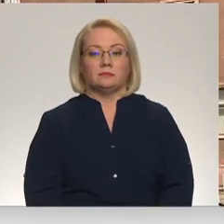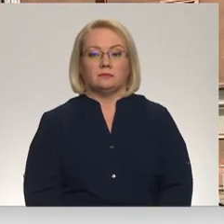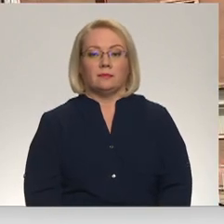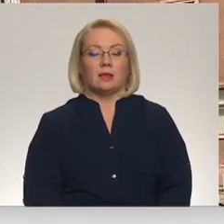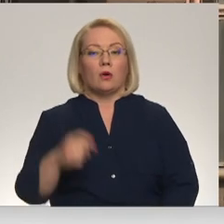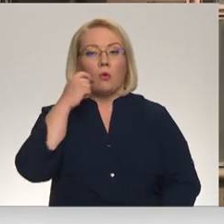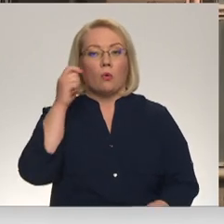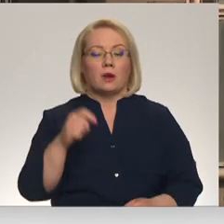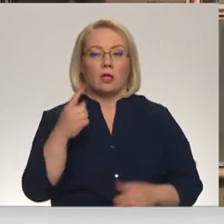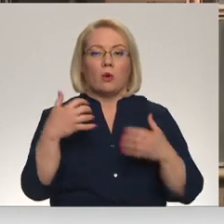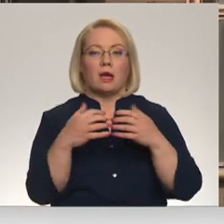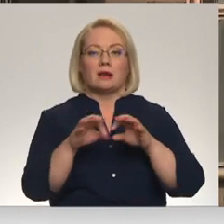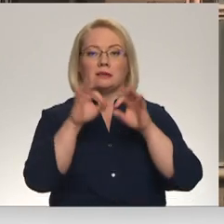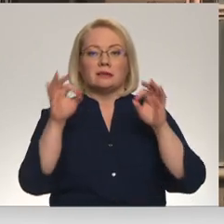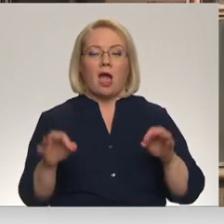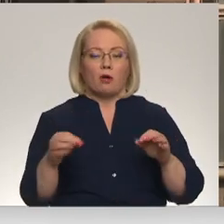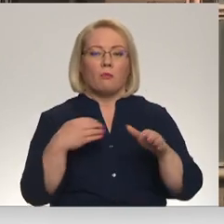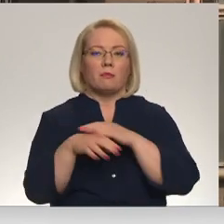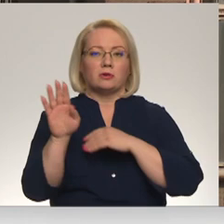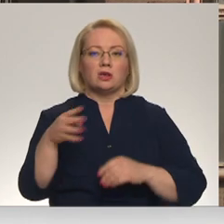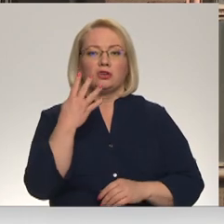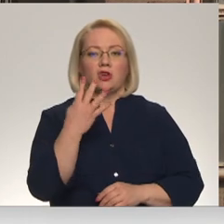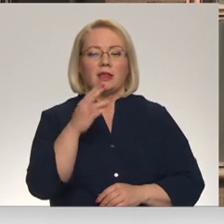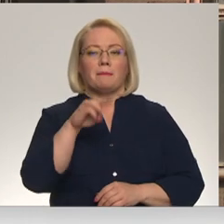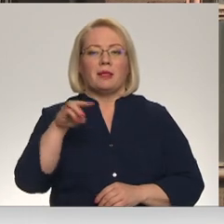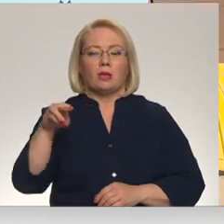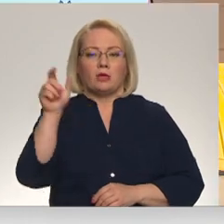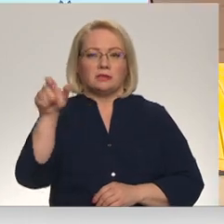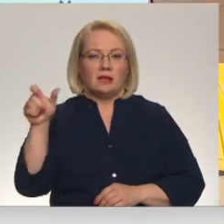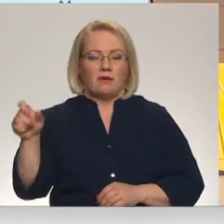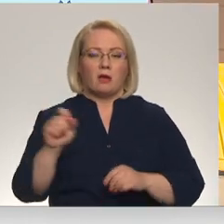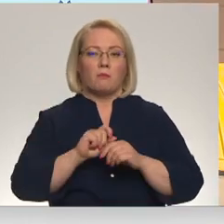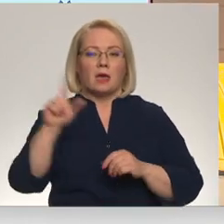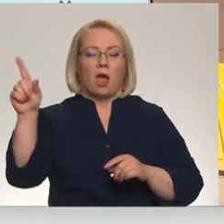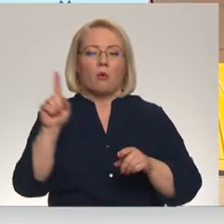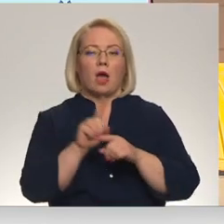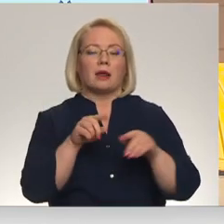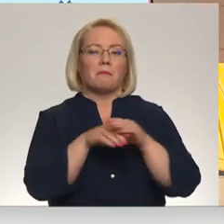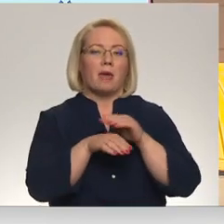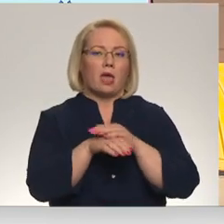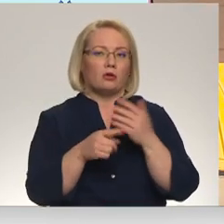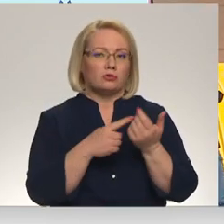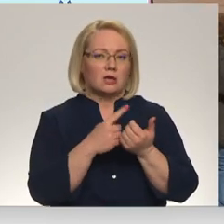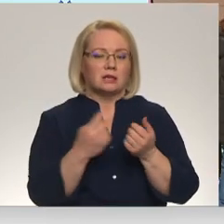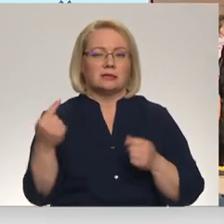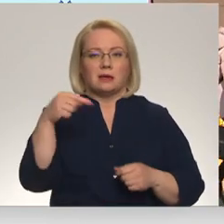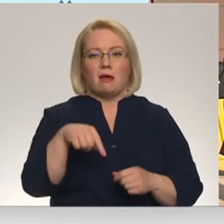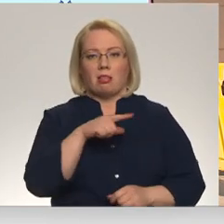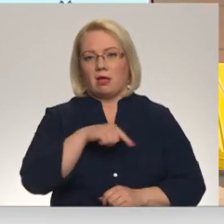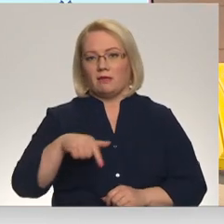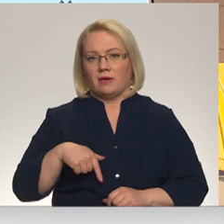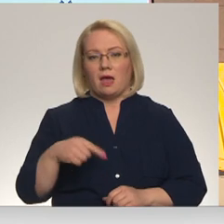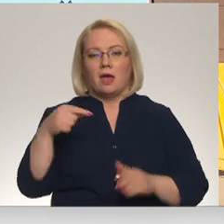Ukraina kopš kari saukam atstājuši vairāk nekā 4 miljonu cilvēku. Līdz ar to pieauk arī Ukraina bēgļu skaidrs, kur ierodas Latvijā.